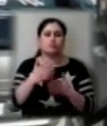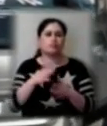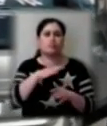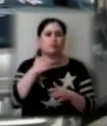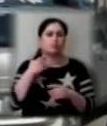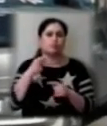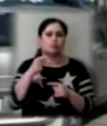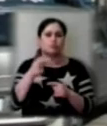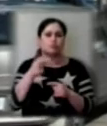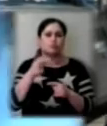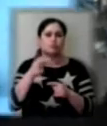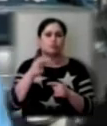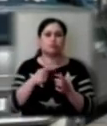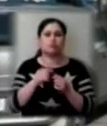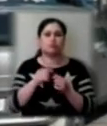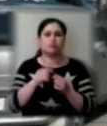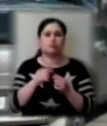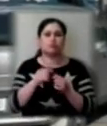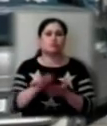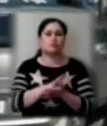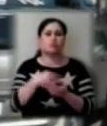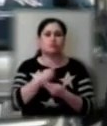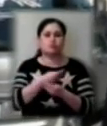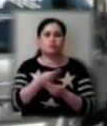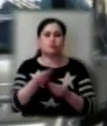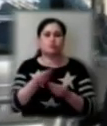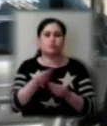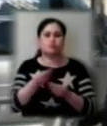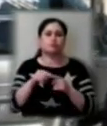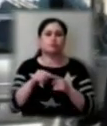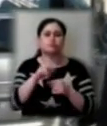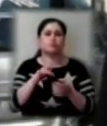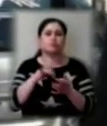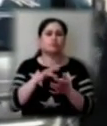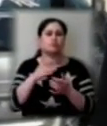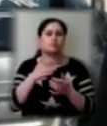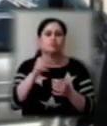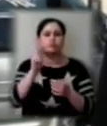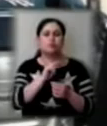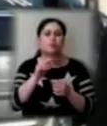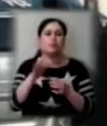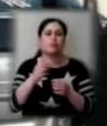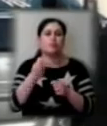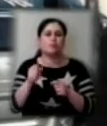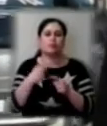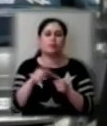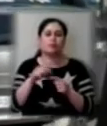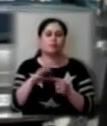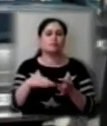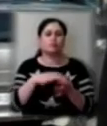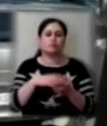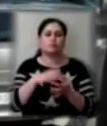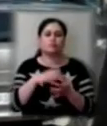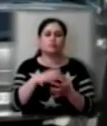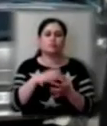Ми ще додаємо їх безкоштовно, завдяки церкві «Перемога», яка волонтери, яку шиють, ми організовуємо мережу, по освітленому цю